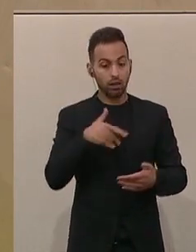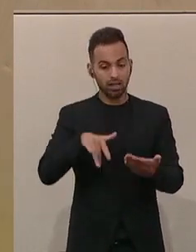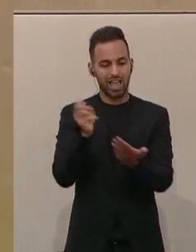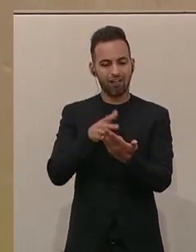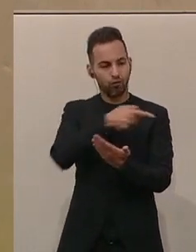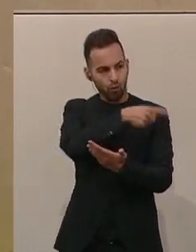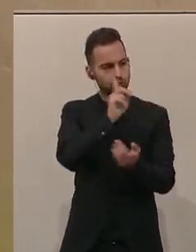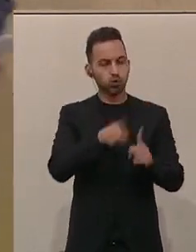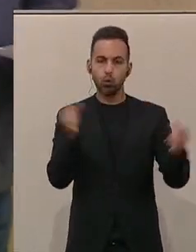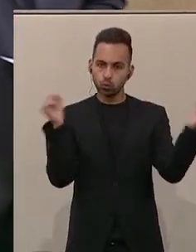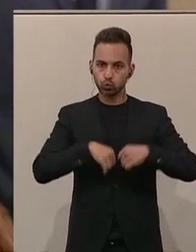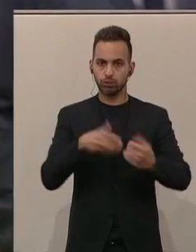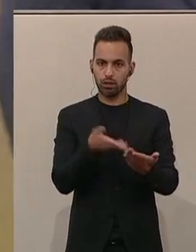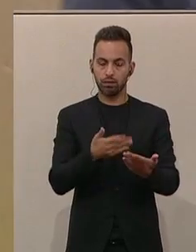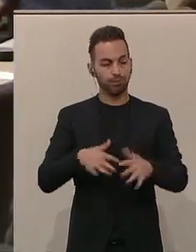zuzustimmen.